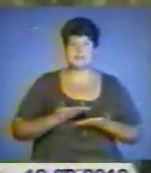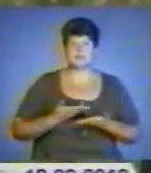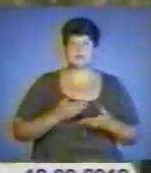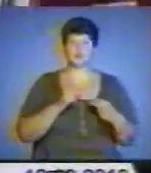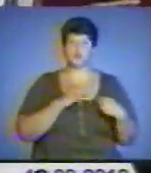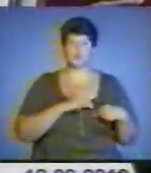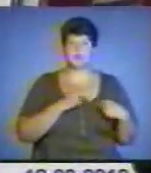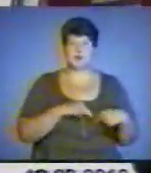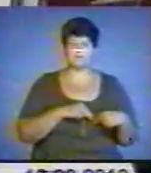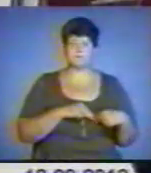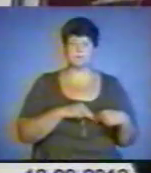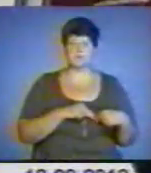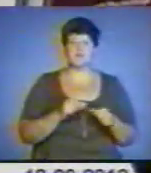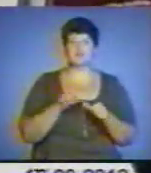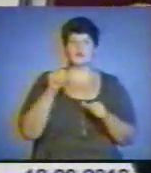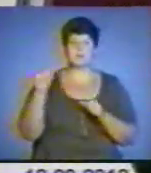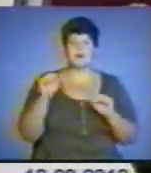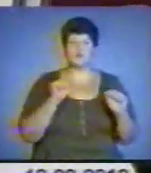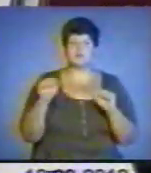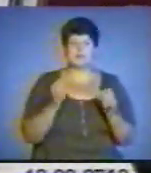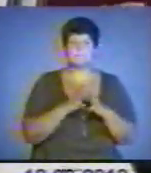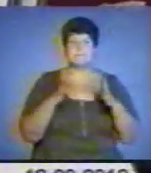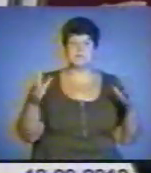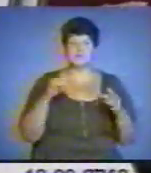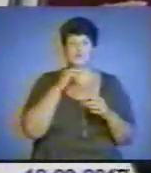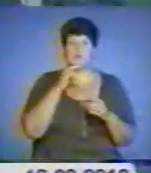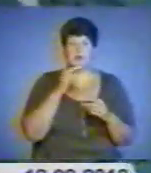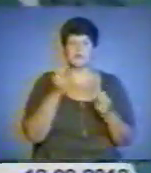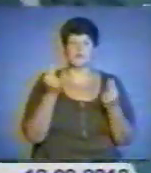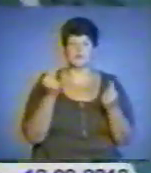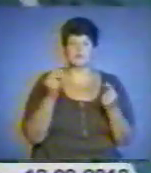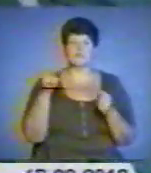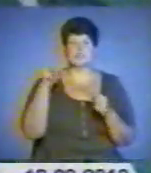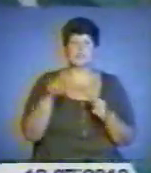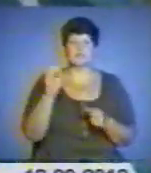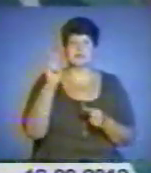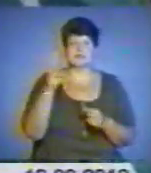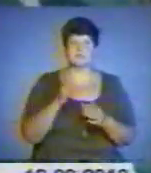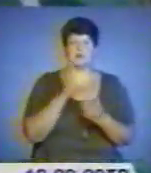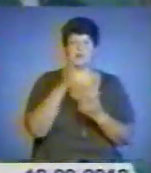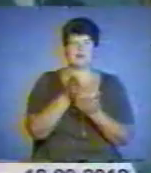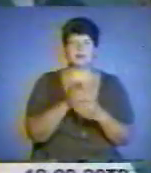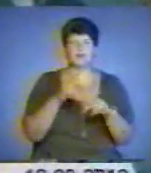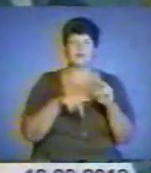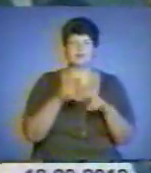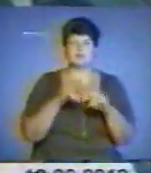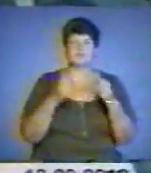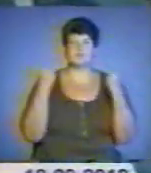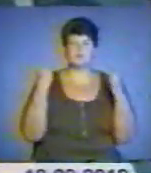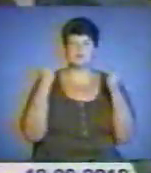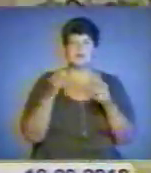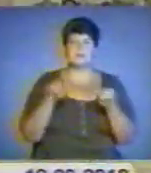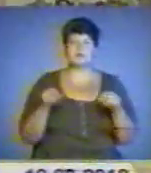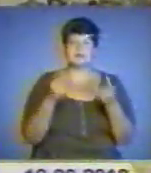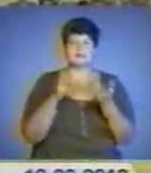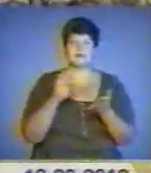труда. Зокрема, в уряді планують більше уваги та коштів у 2013-му спрямовувати на будівництво спортивних та реабілітаційних центрів, а